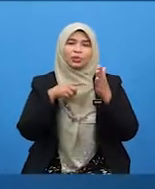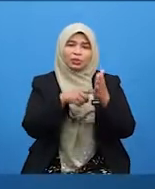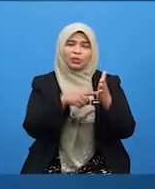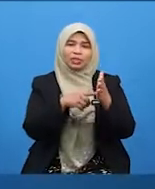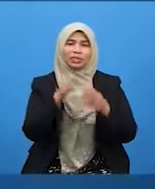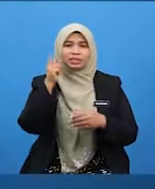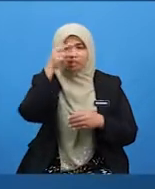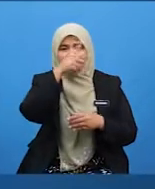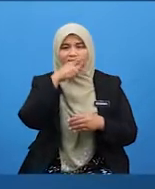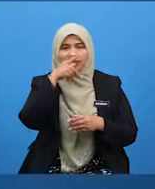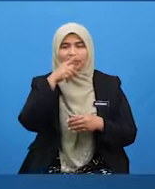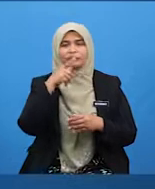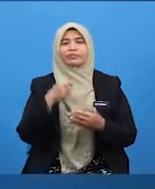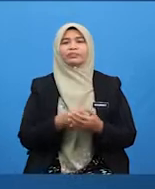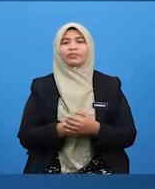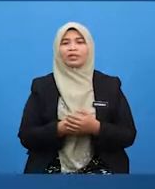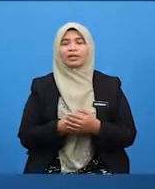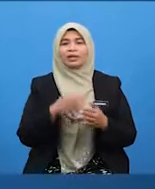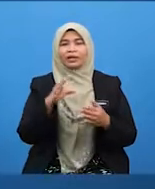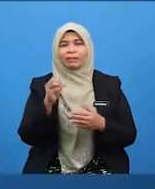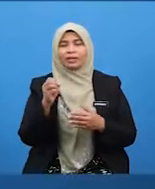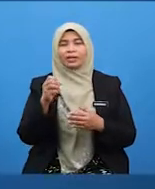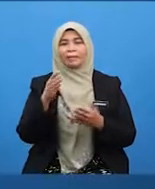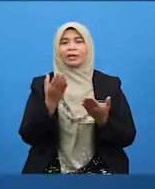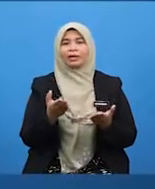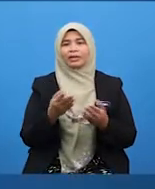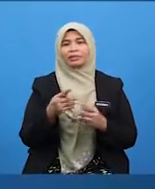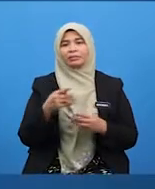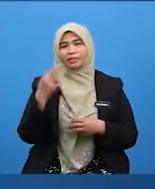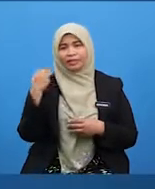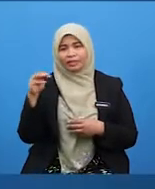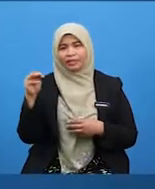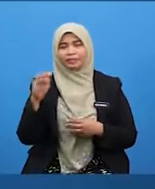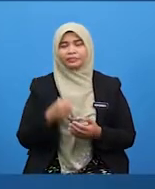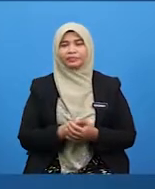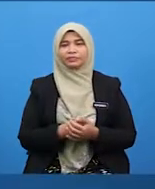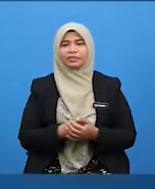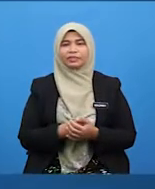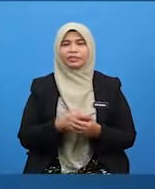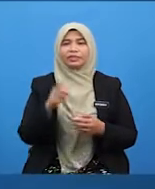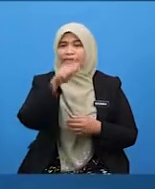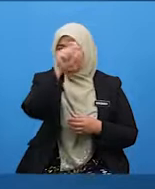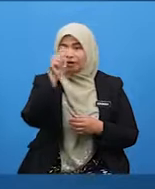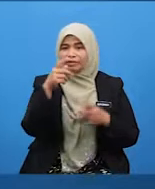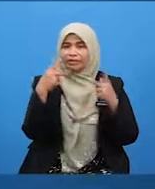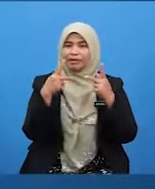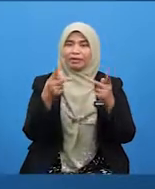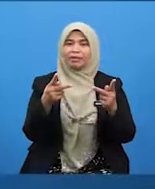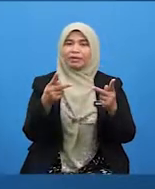sikap peduli dengan meziarahi mereka. berziarah, bertanya khabar